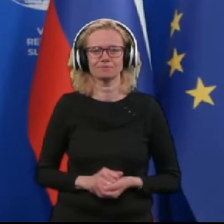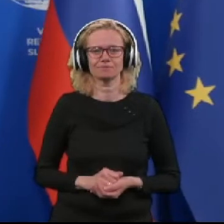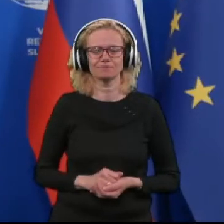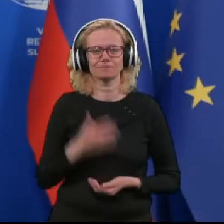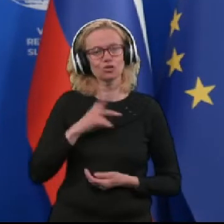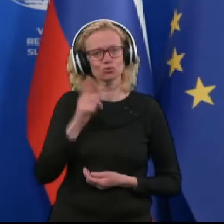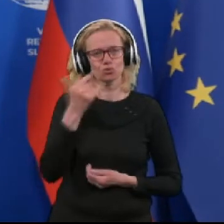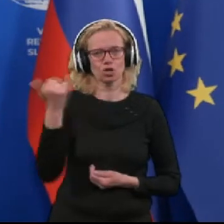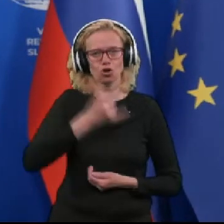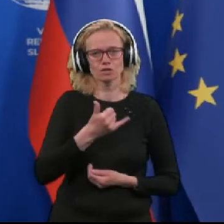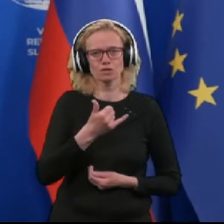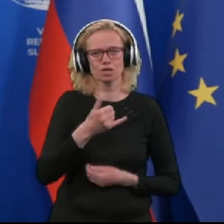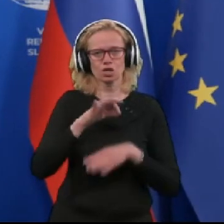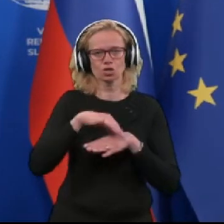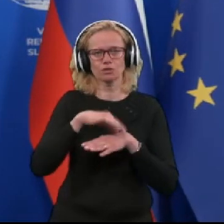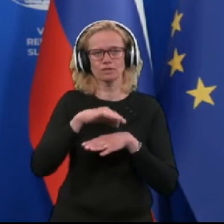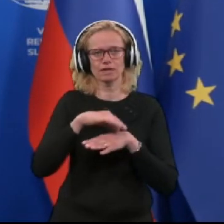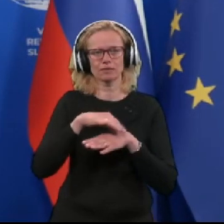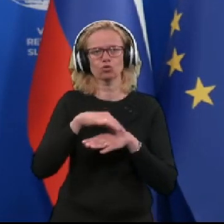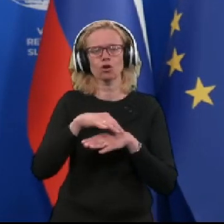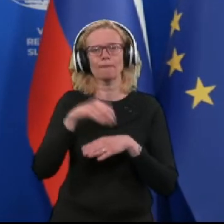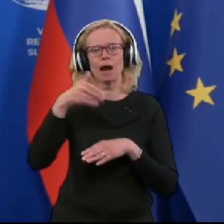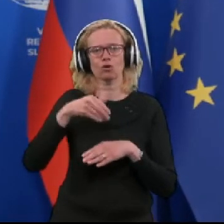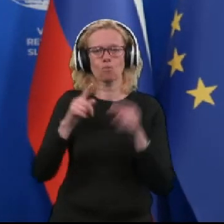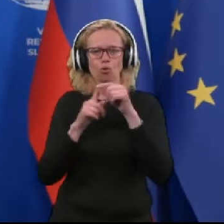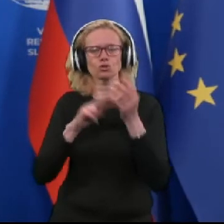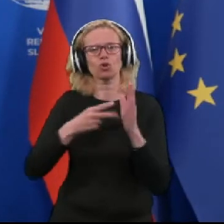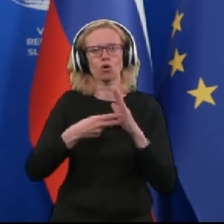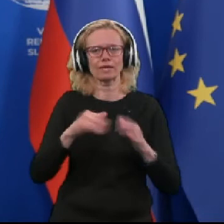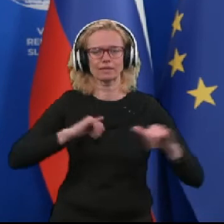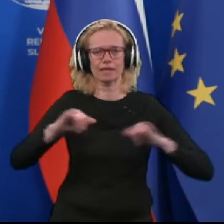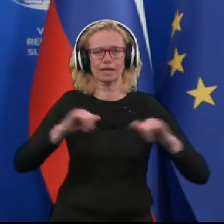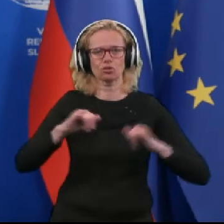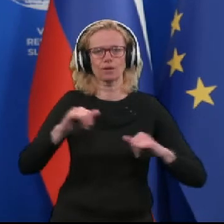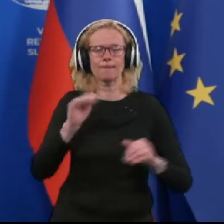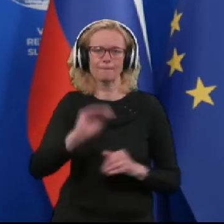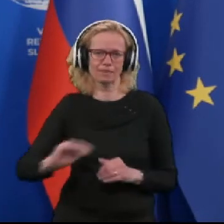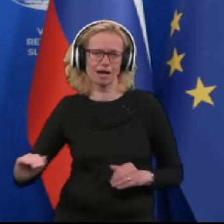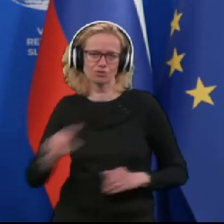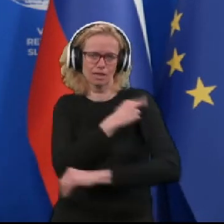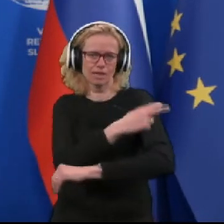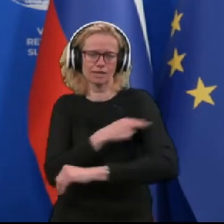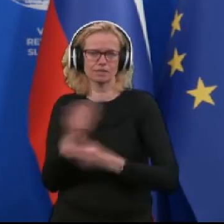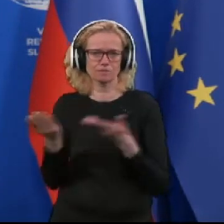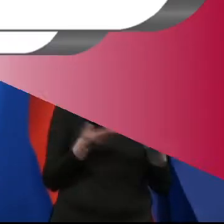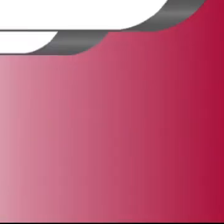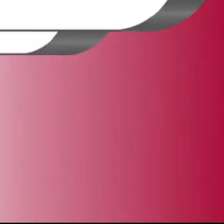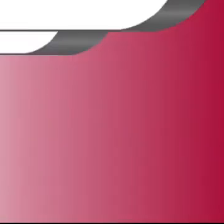Naš drugi gost je docent dr. Marko Pokoren, strokovni direktor pediatrične klinike. Izvolite, dr. Pokoren.